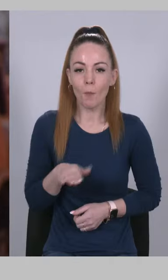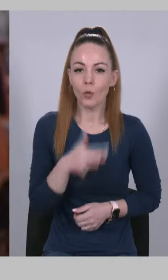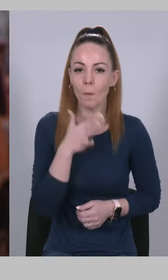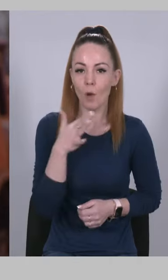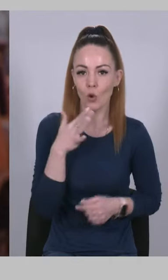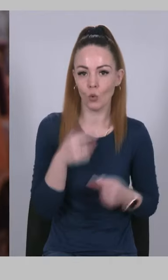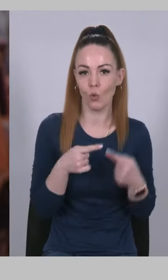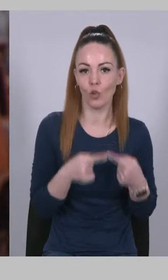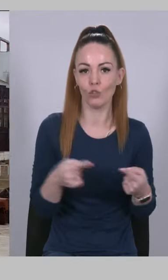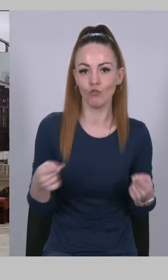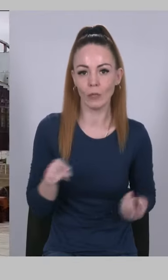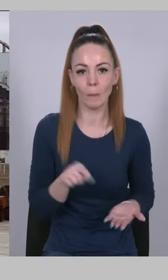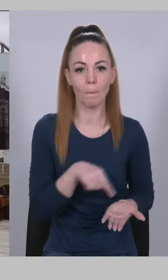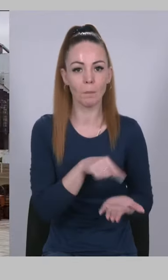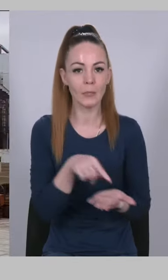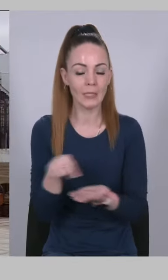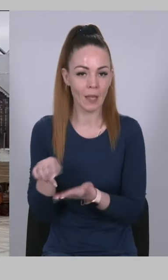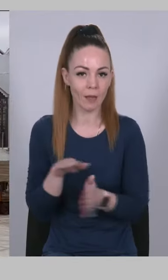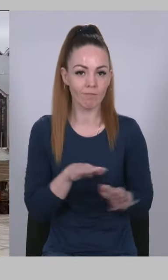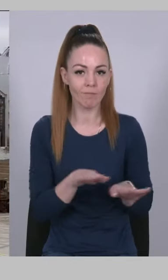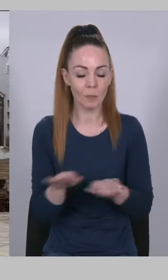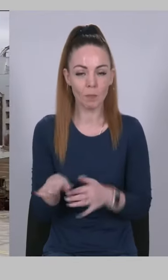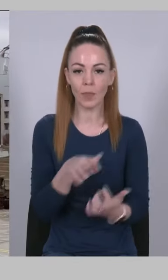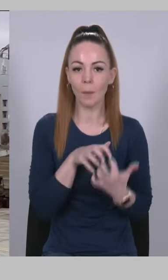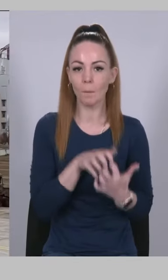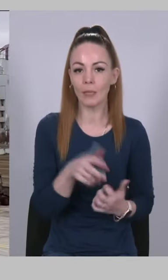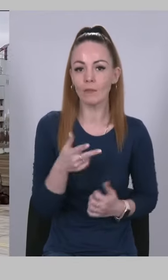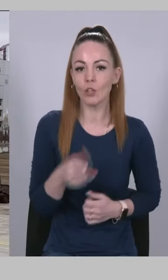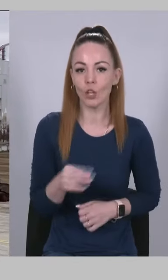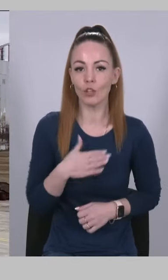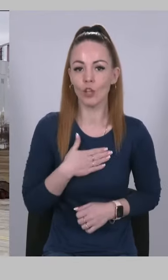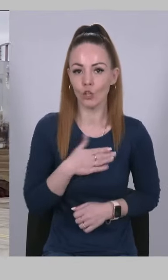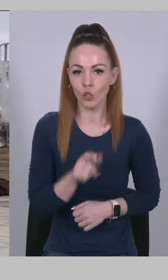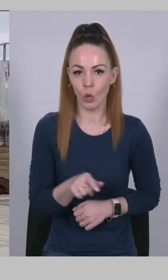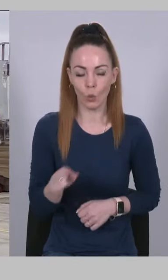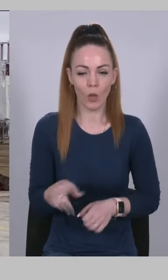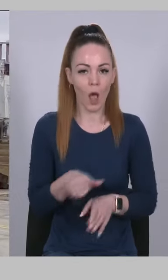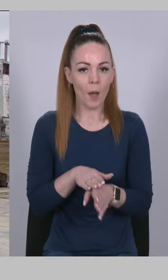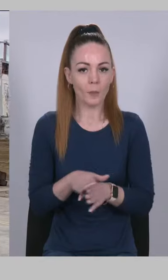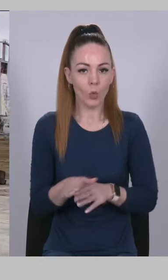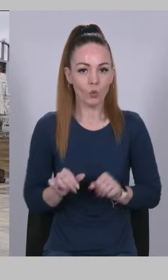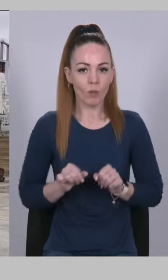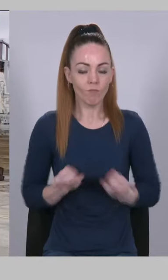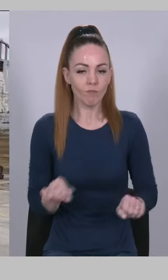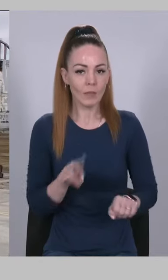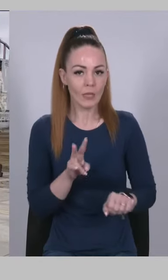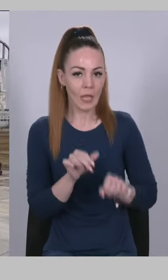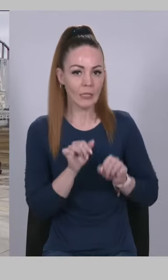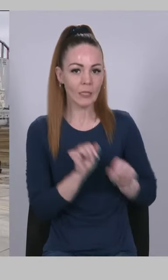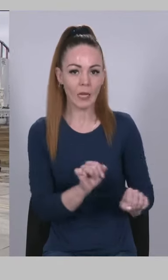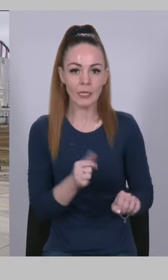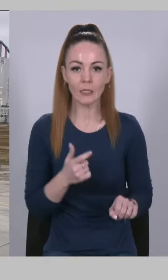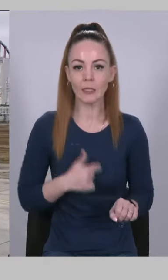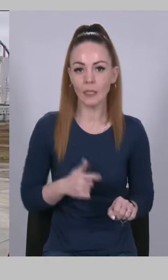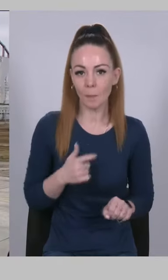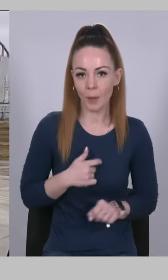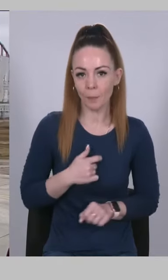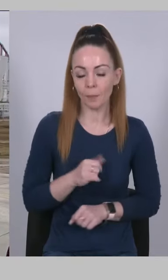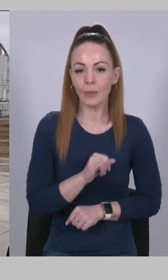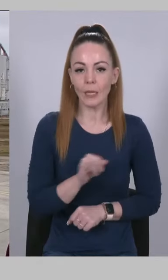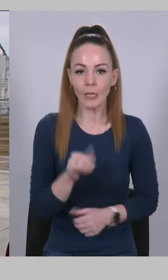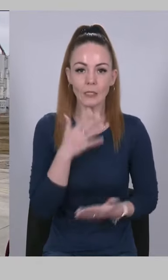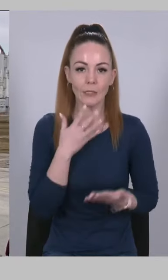інших місцях битв Де наші люди абсолютно хоробро стали на захист себе і